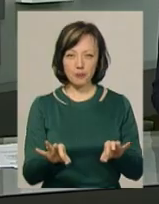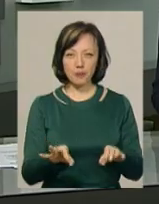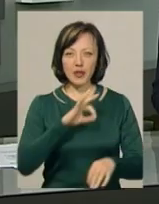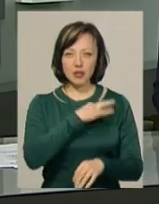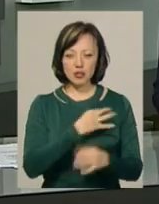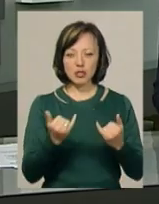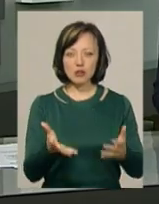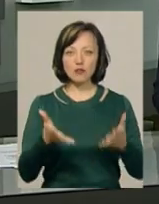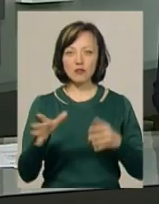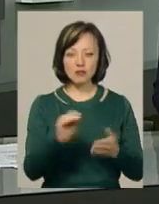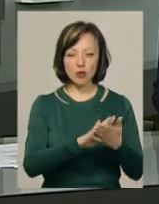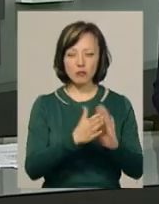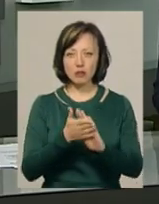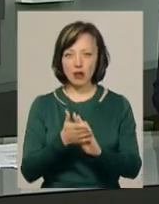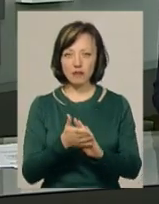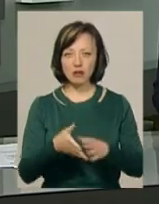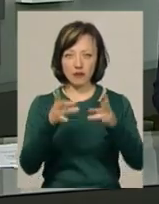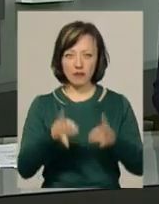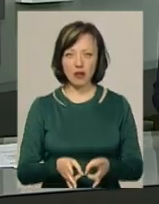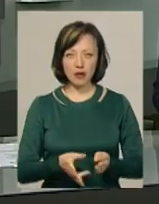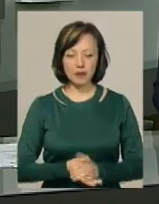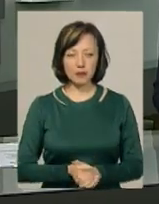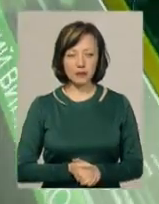Слідчі наразі з'ясовують усі обставини ДТП.